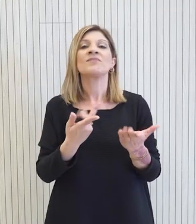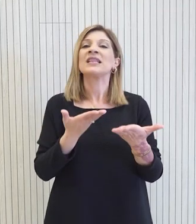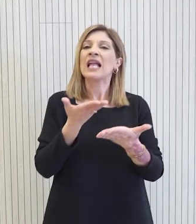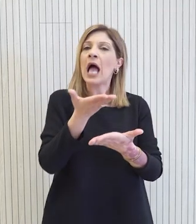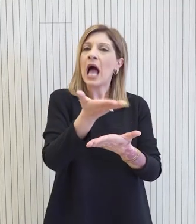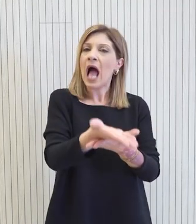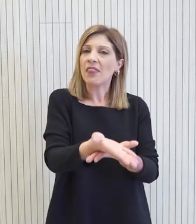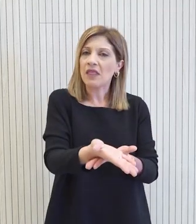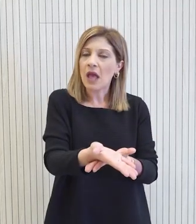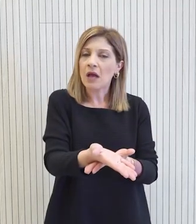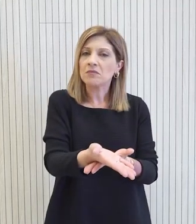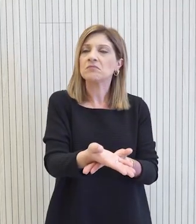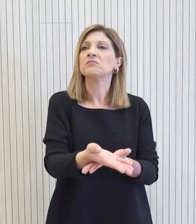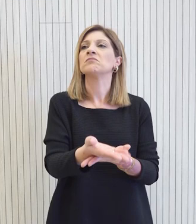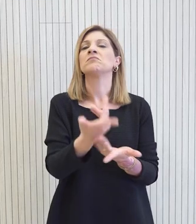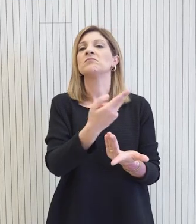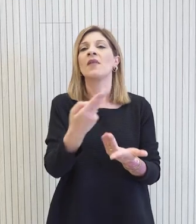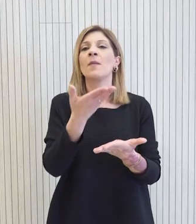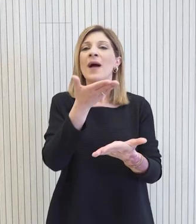αδειοδότηση, αν θέλετε, όπως θα γίνουν